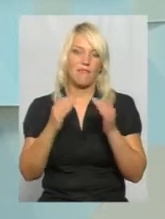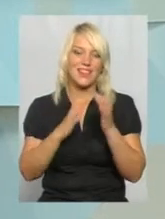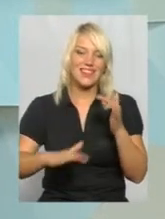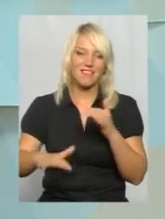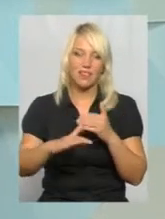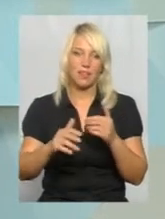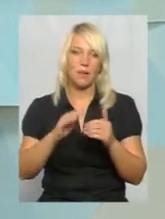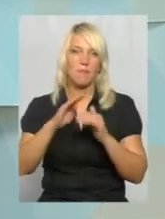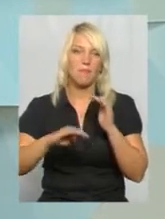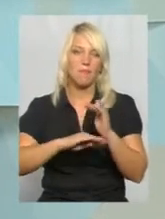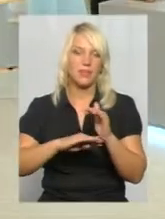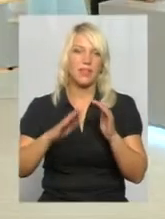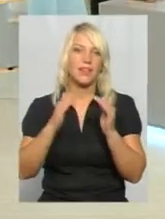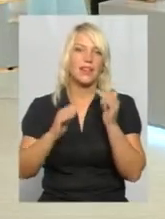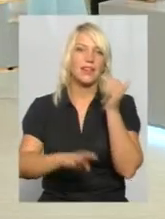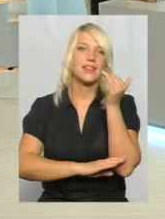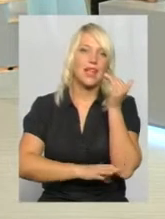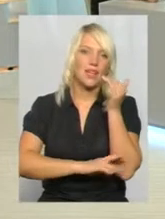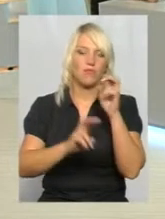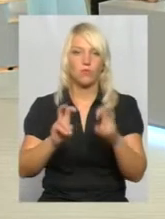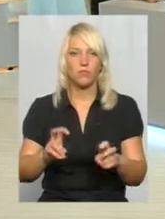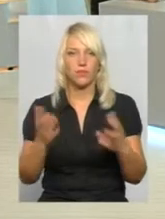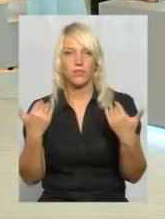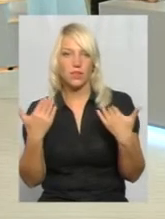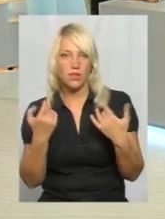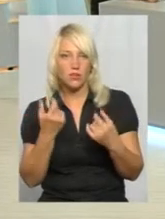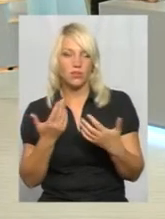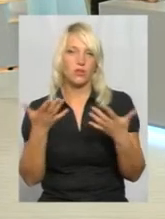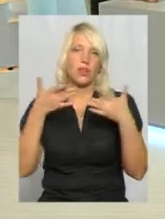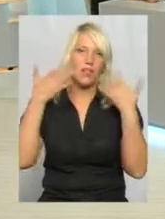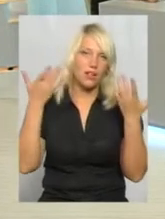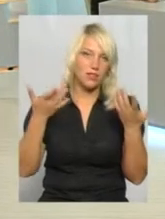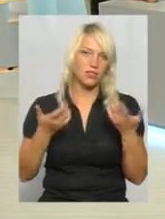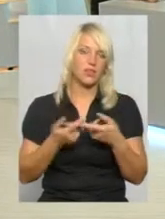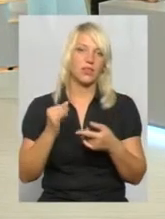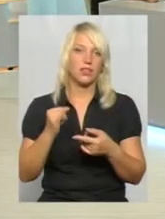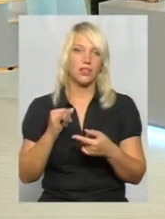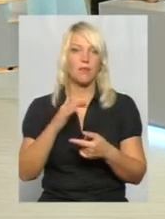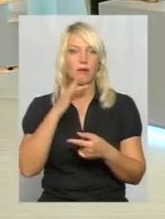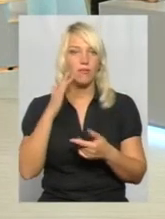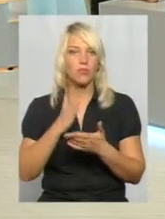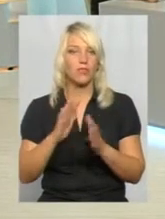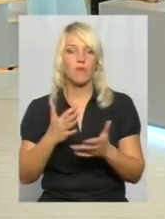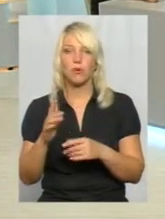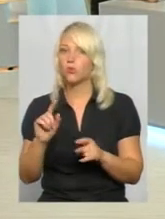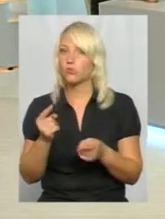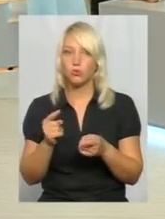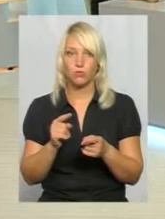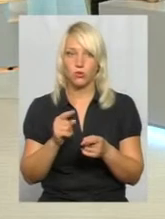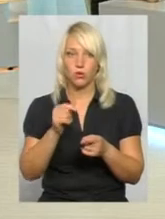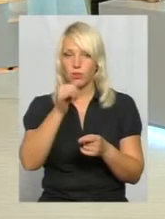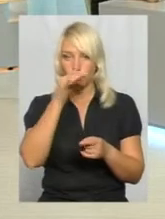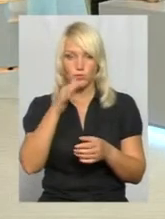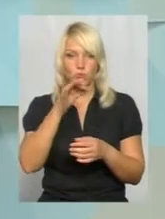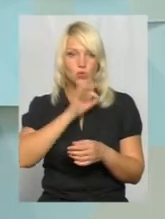під деревом, там, ну, там, стало легше. Ну, багато є випадків, коли чому б не можна